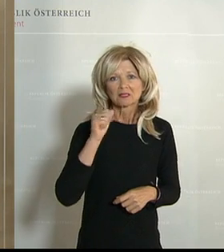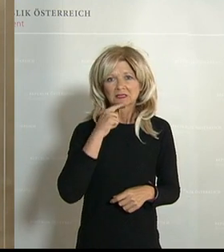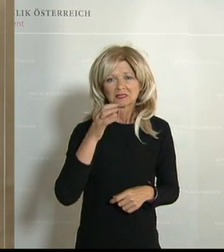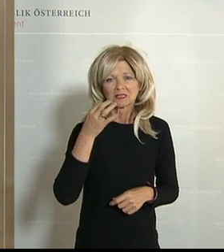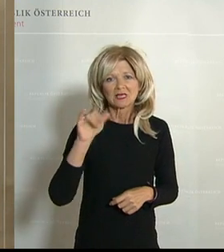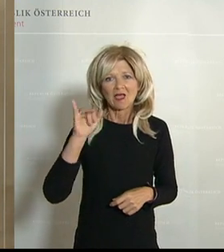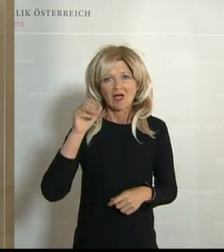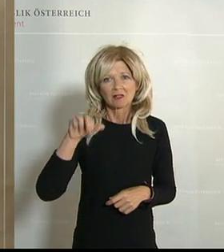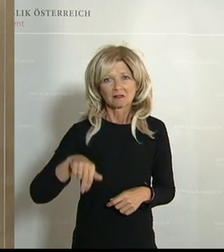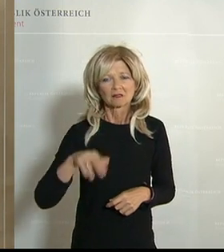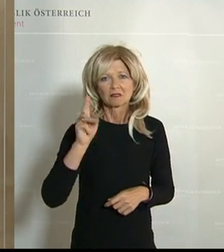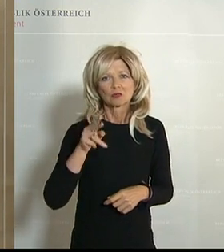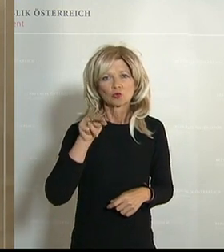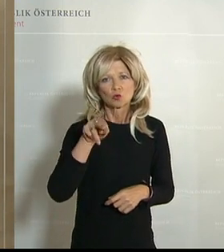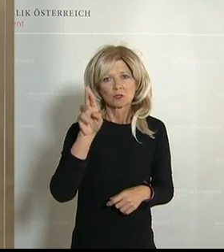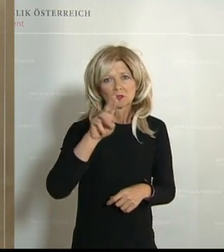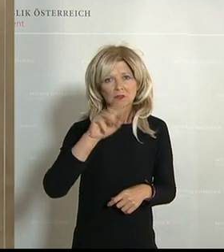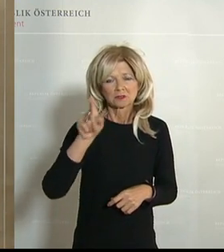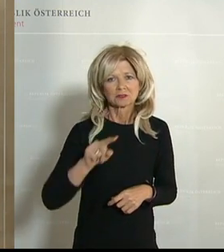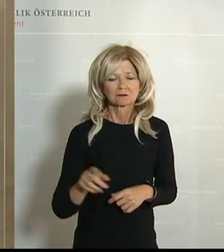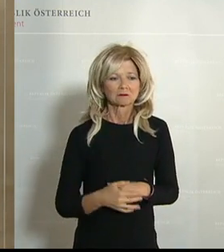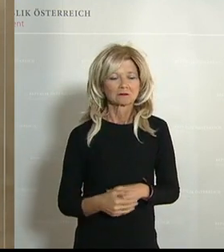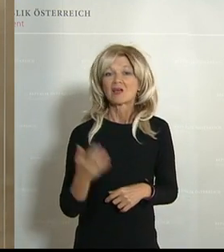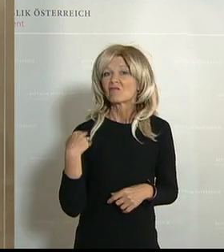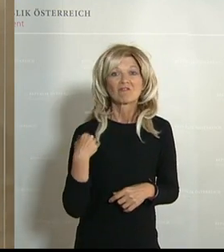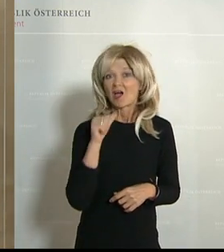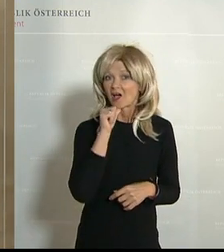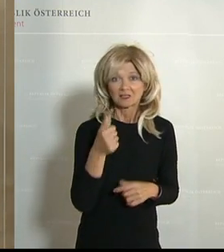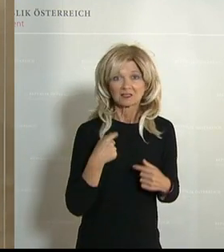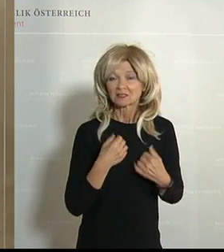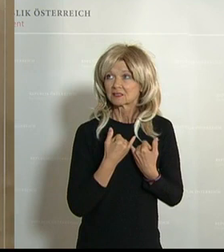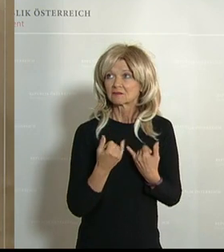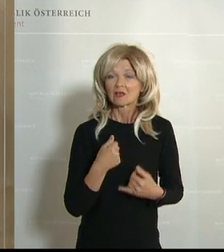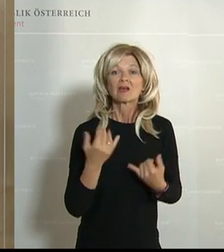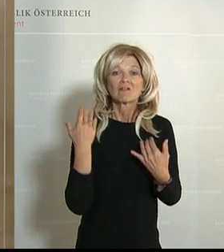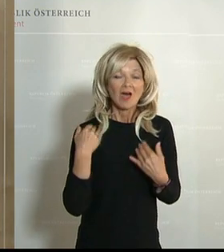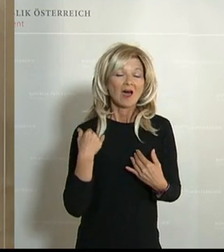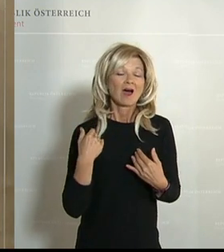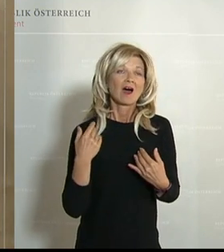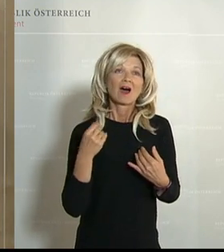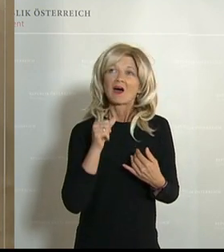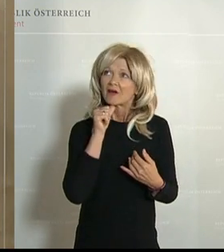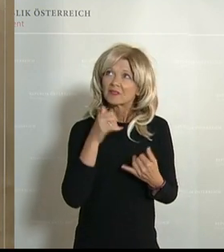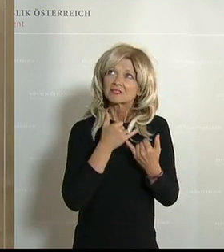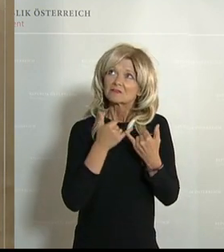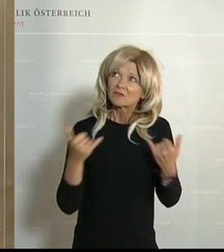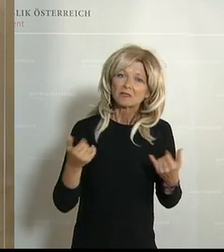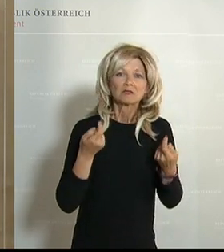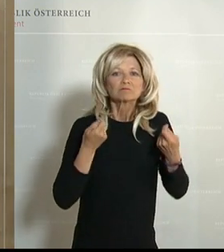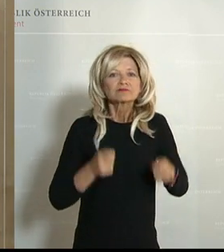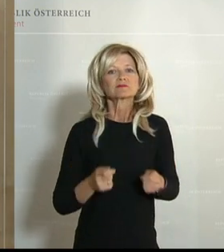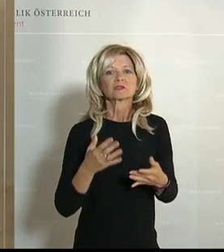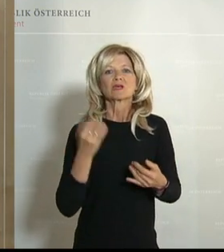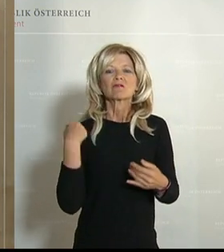Zögerlichkeit, diese Unentschlossenheit hatte, und das wissen wir heute spätestens nach diesem Bericht, hatte